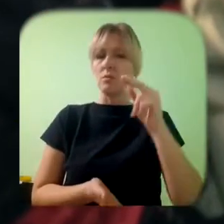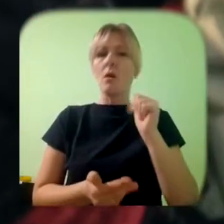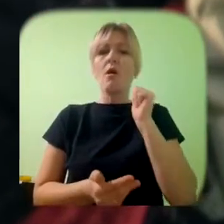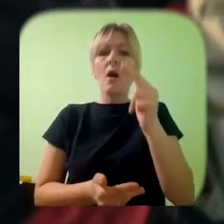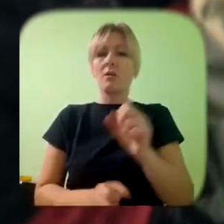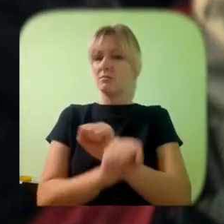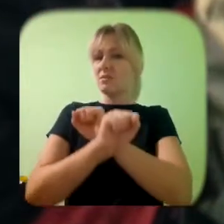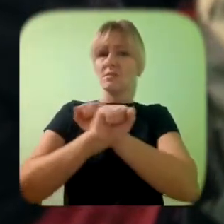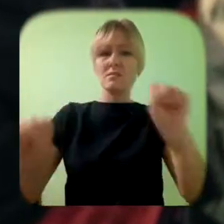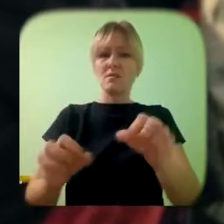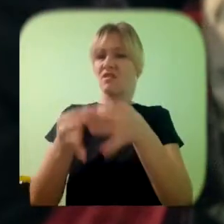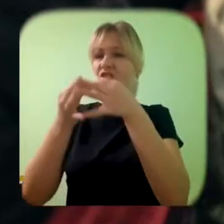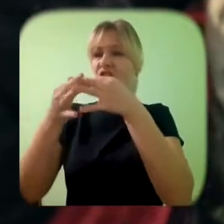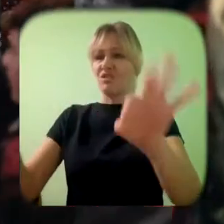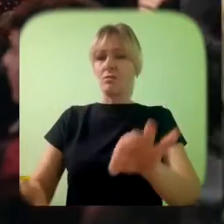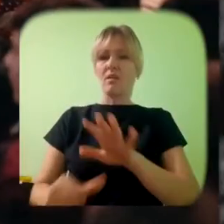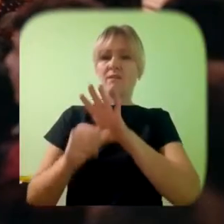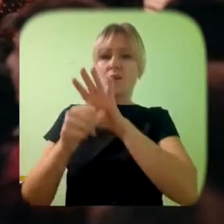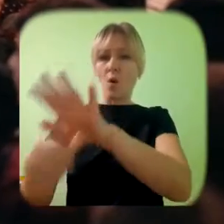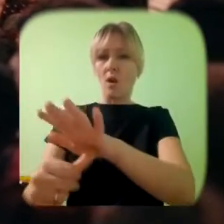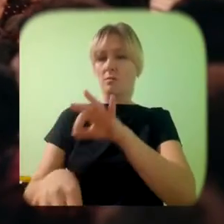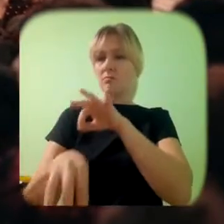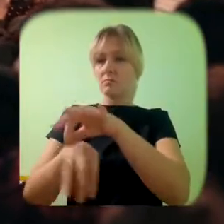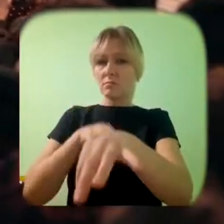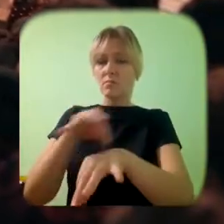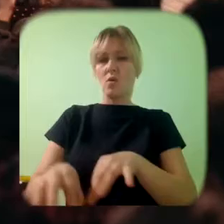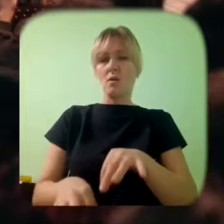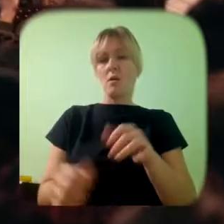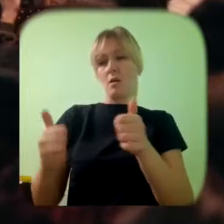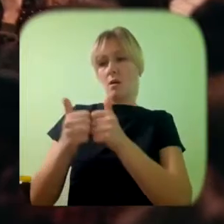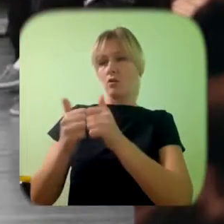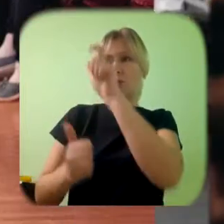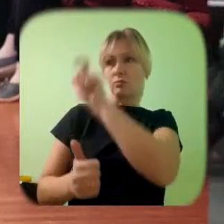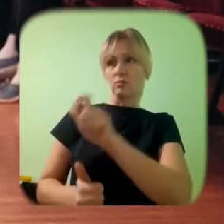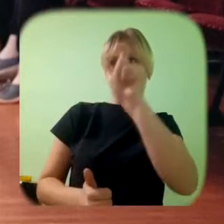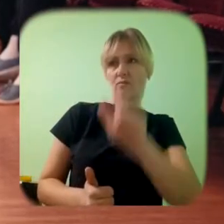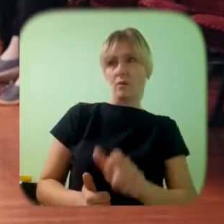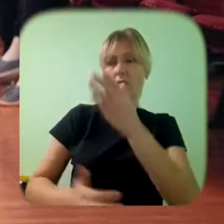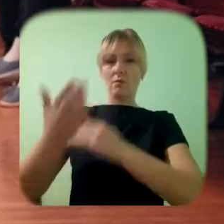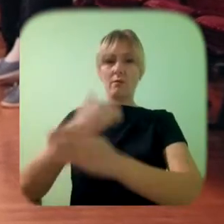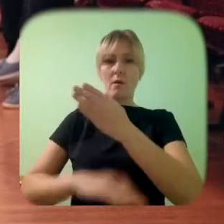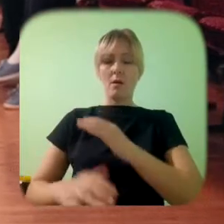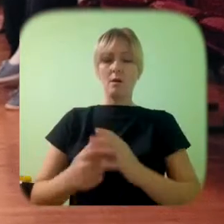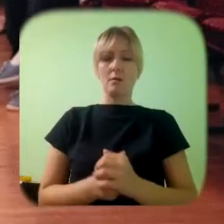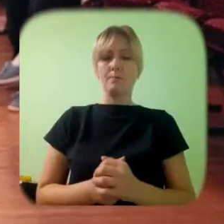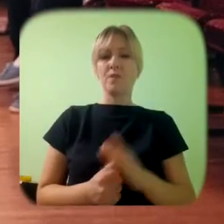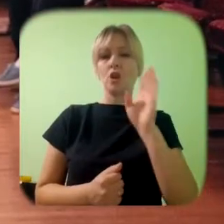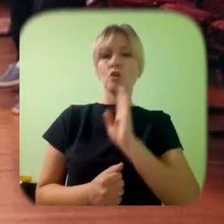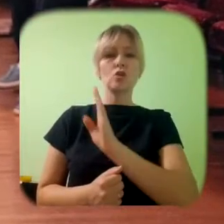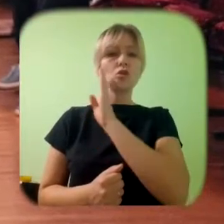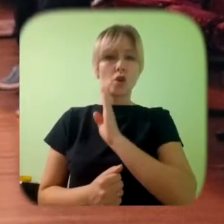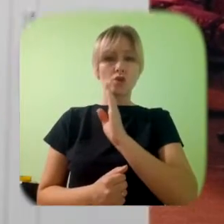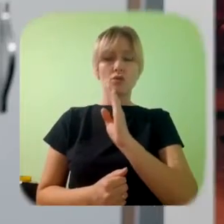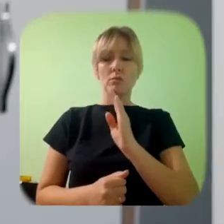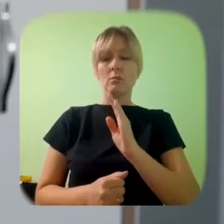aceste situații de violență și cum să nu accepte atunci când persistă o violență asupra propriei